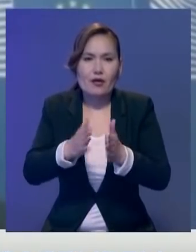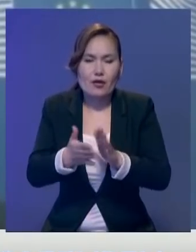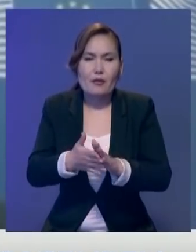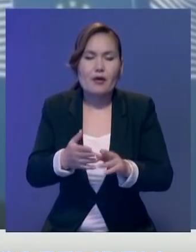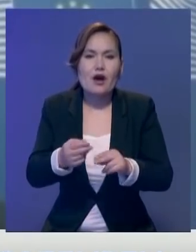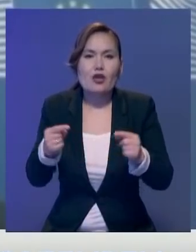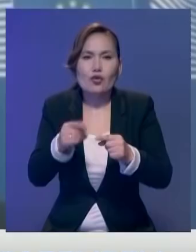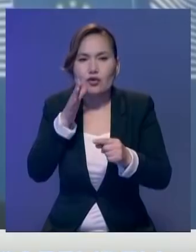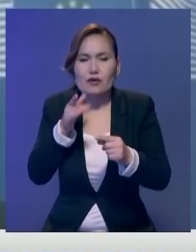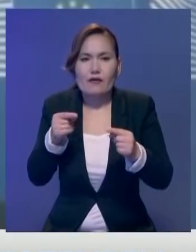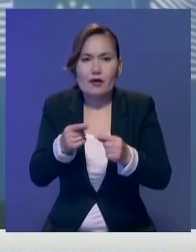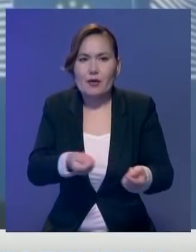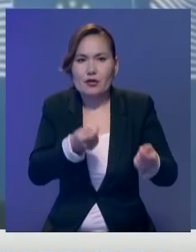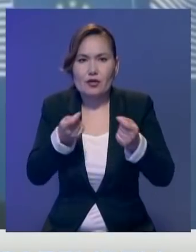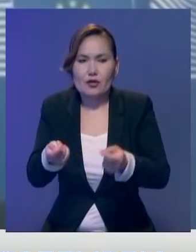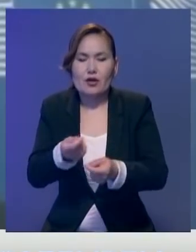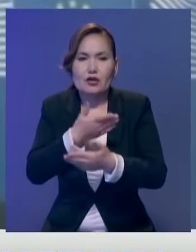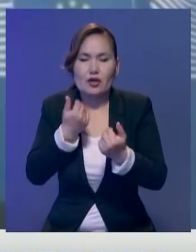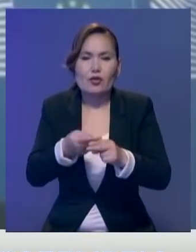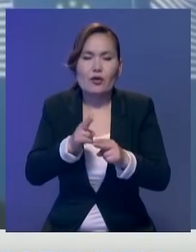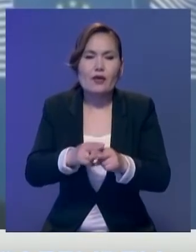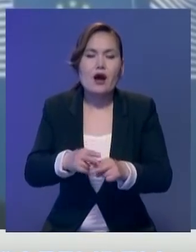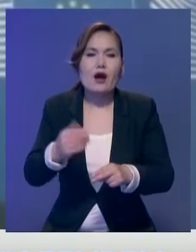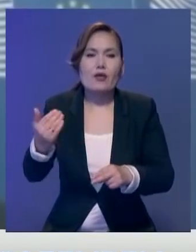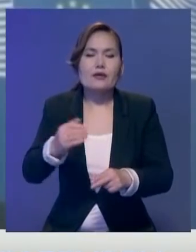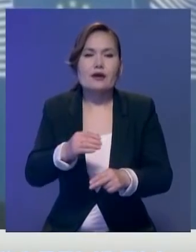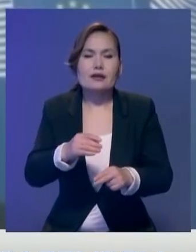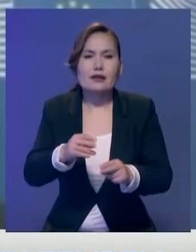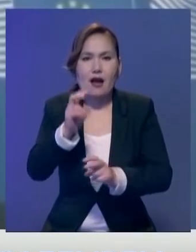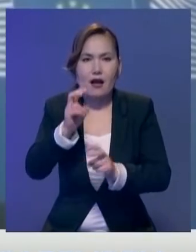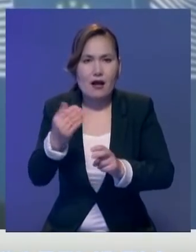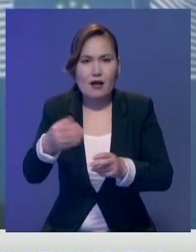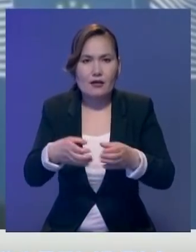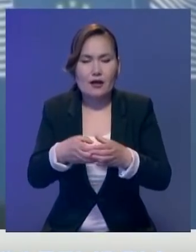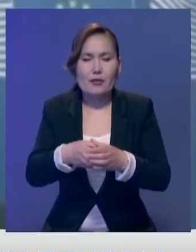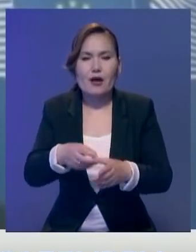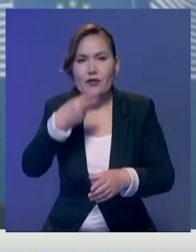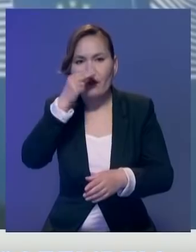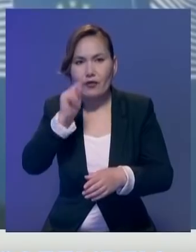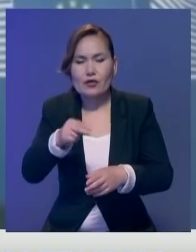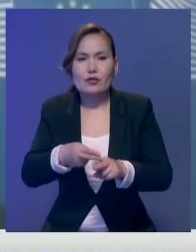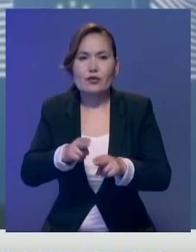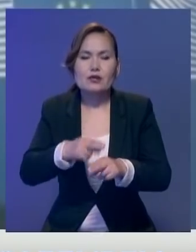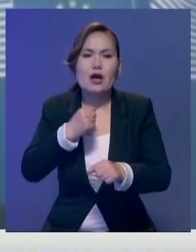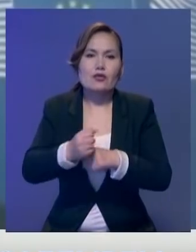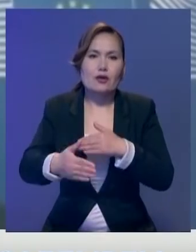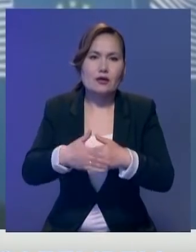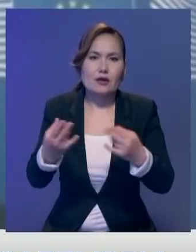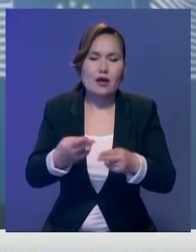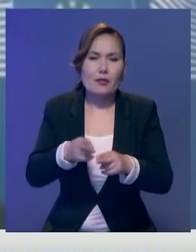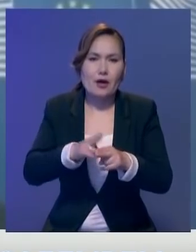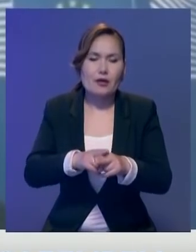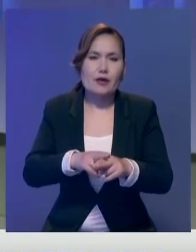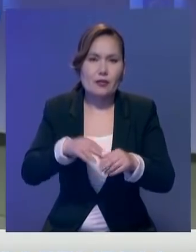уақытылы жеткізе алмаған Астразенека қарсы қандайшара қабылданыса да, бұл шешімдер еуродақтың барлық елдермен бірлесе